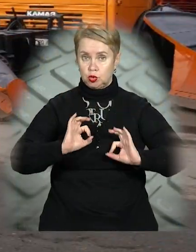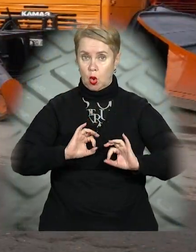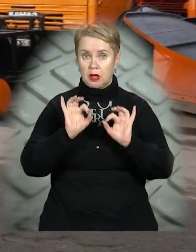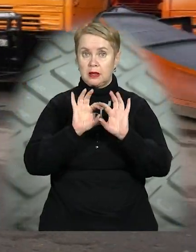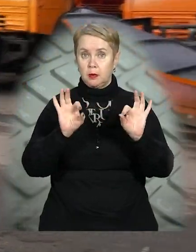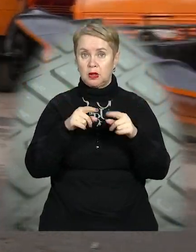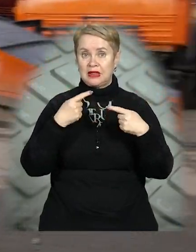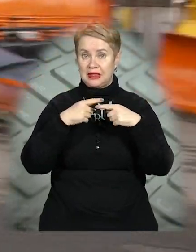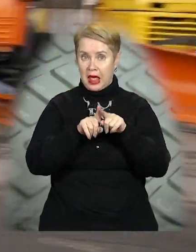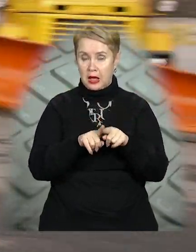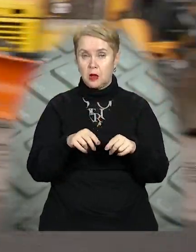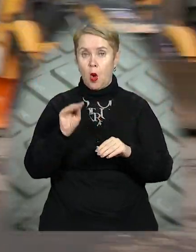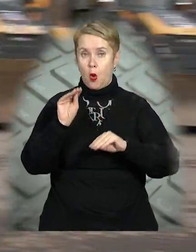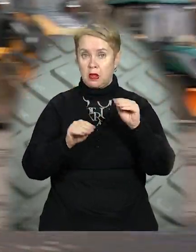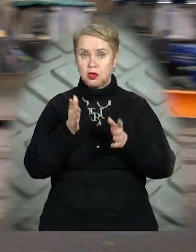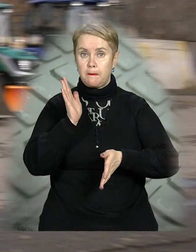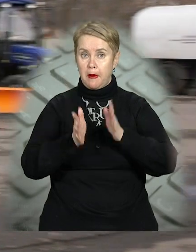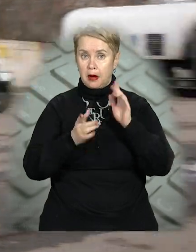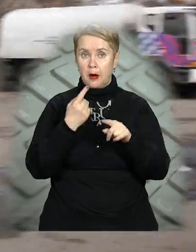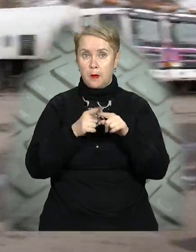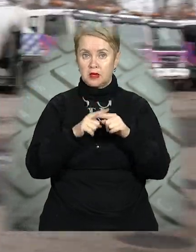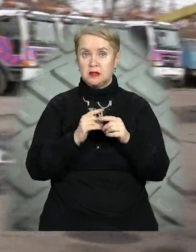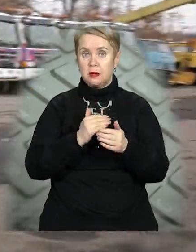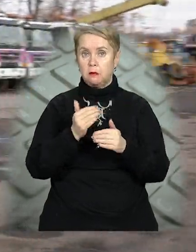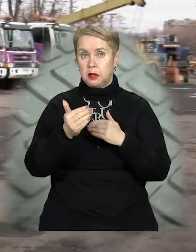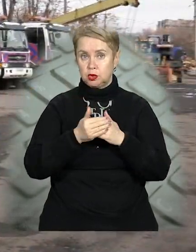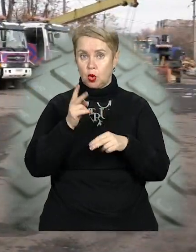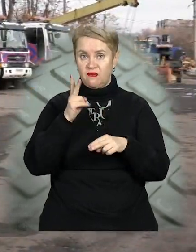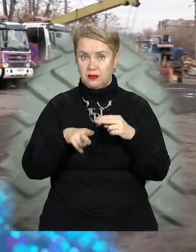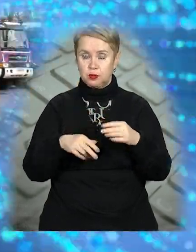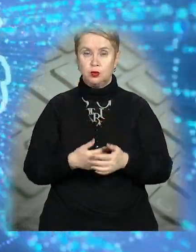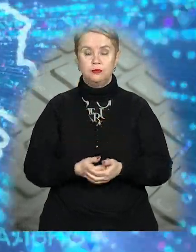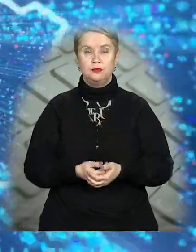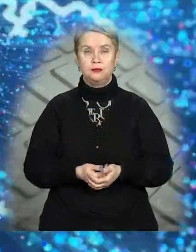демонстрували техніку та облаштовували парки. Про це ближче до кінця випуску.